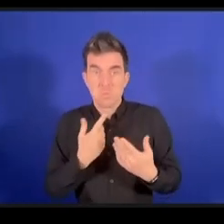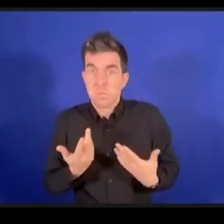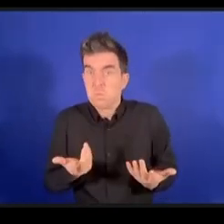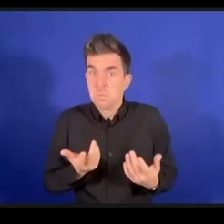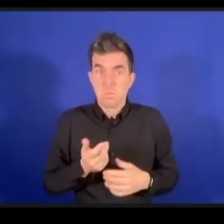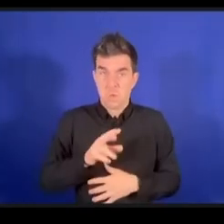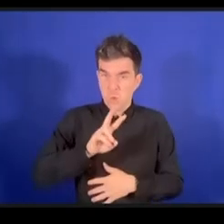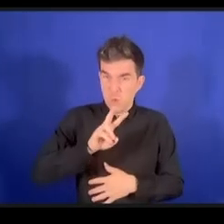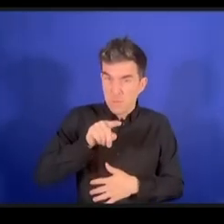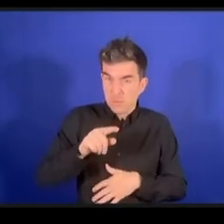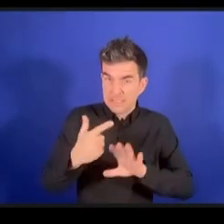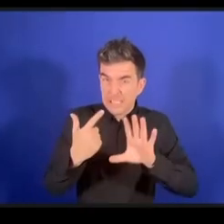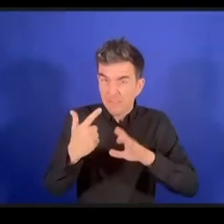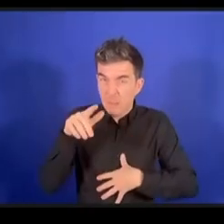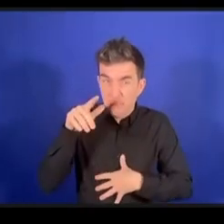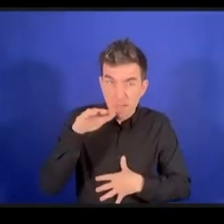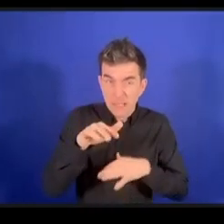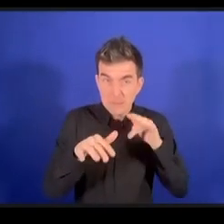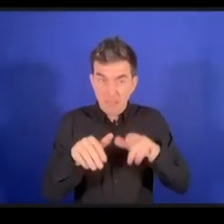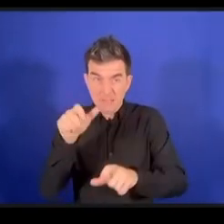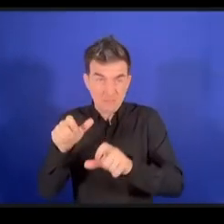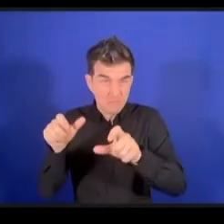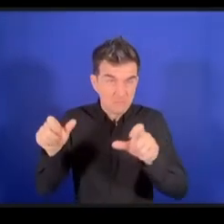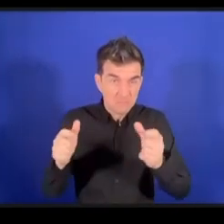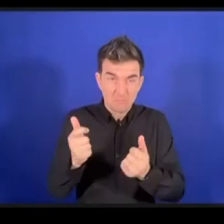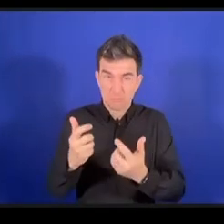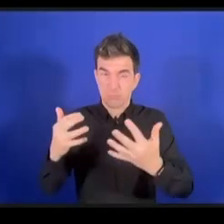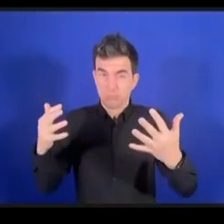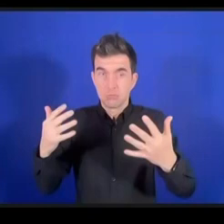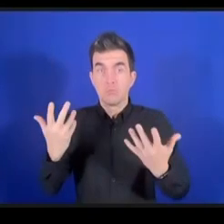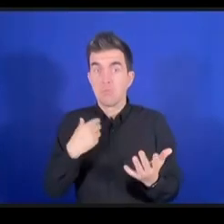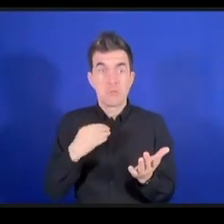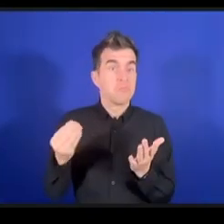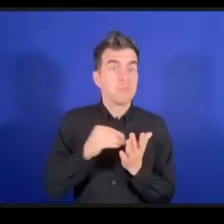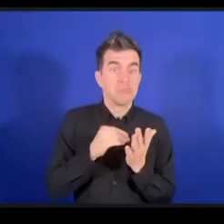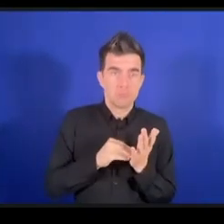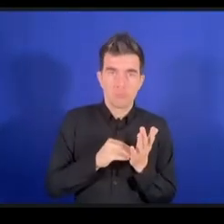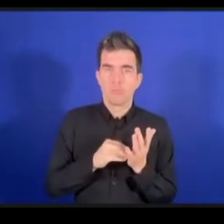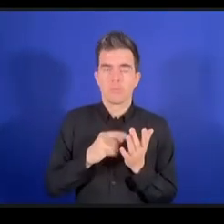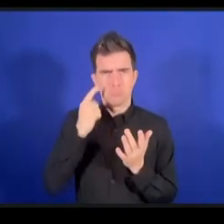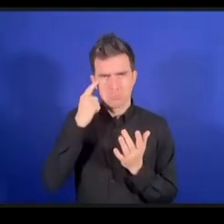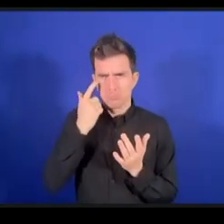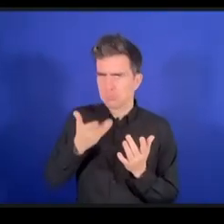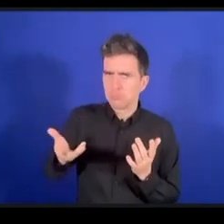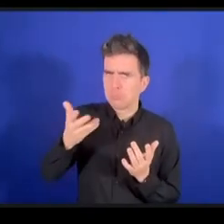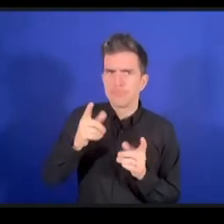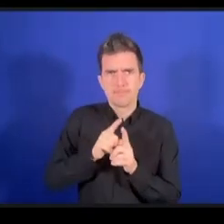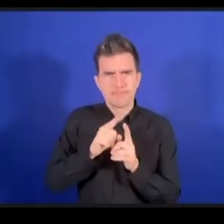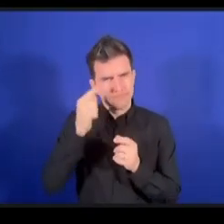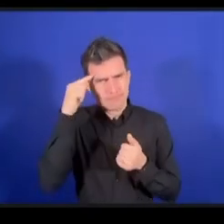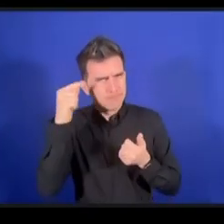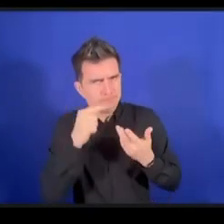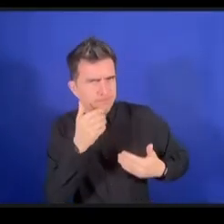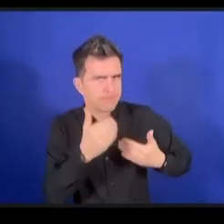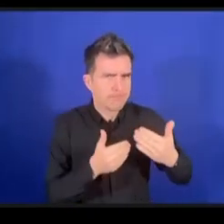فإننا في التحالف الدينامي للوصول والإعاقة